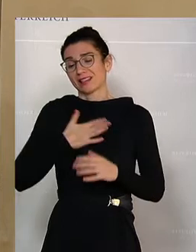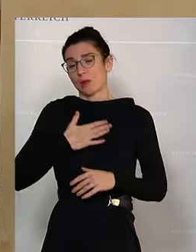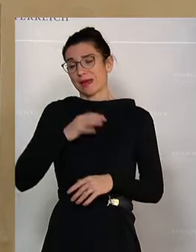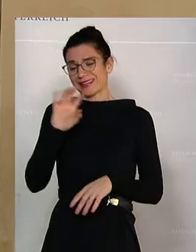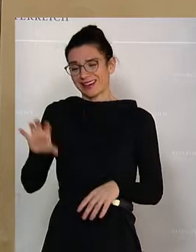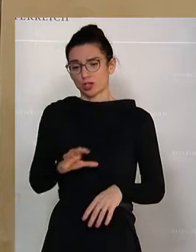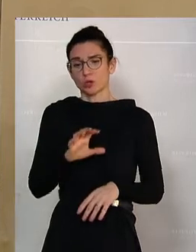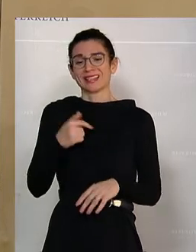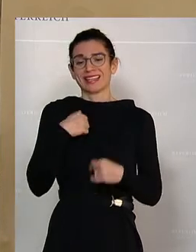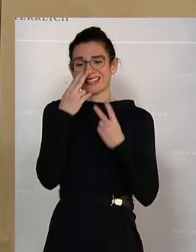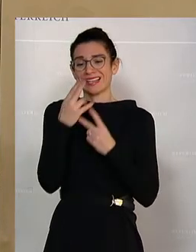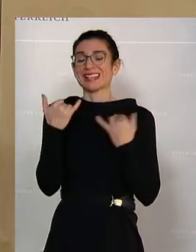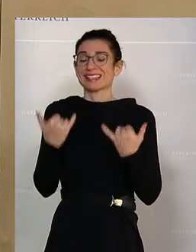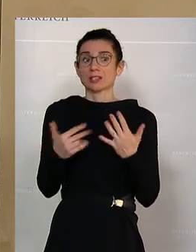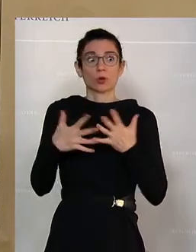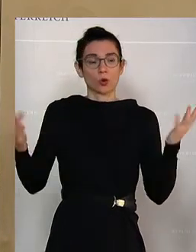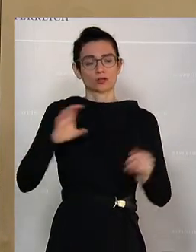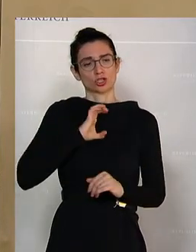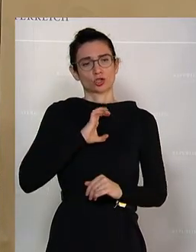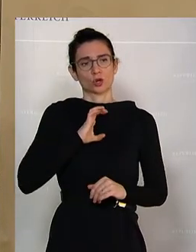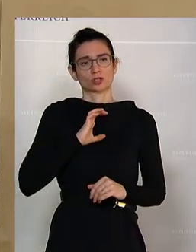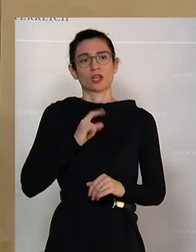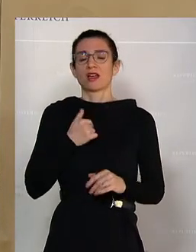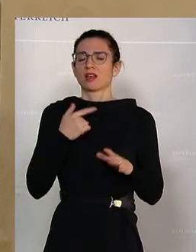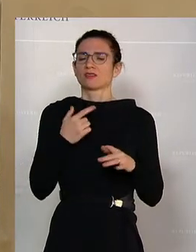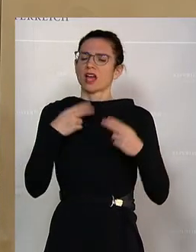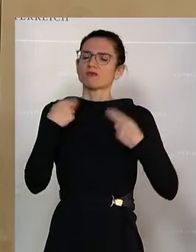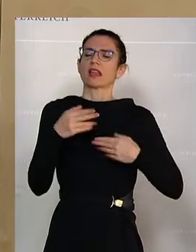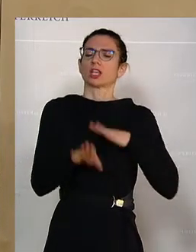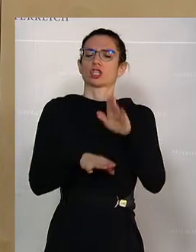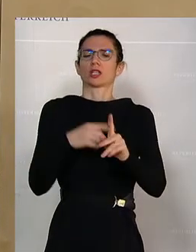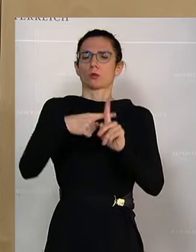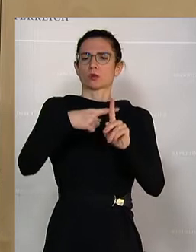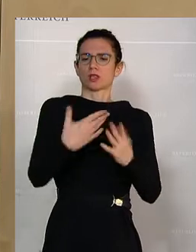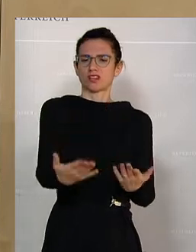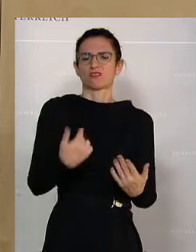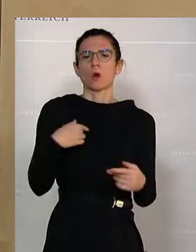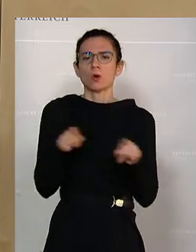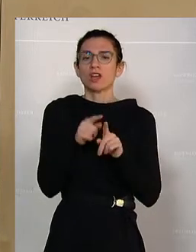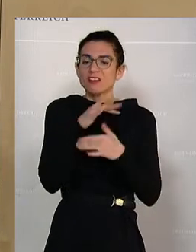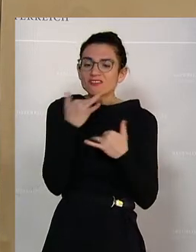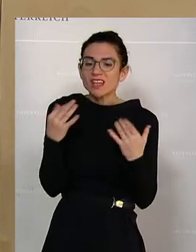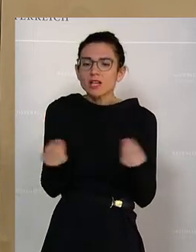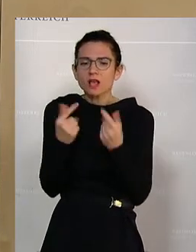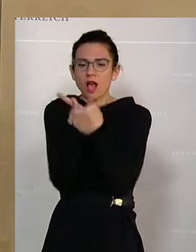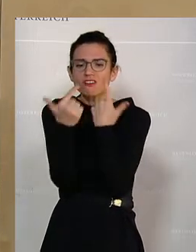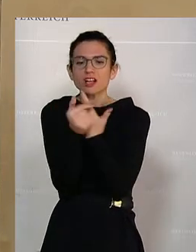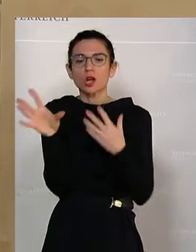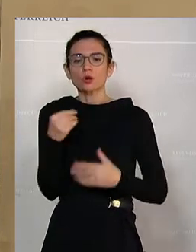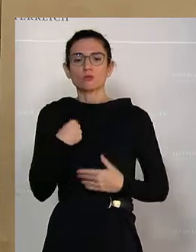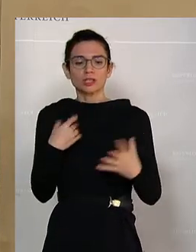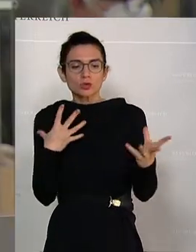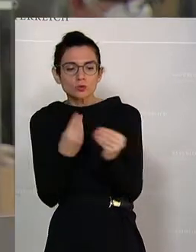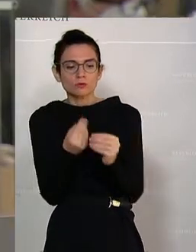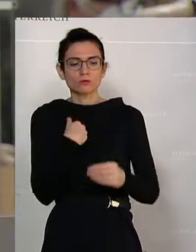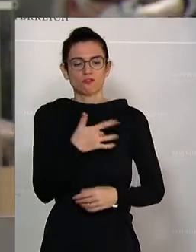das jetzt als große Chance, hier in den Schritt nach vorne zu kommen und vieles auch zu klären mit der Bevölkerung, was